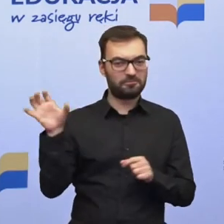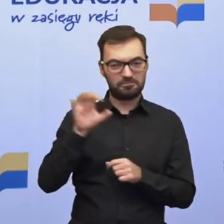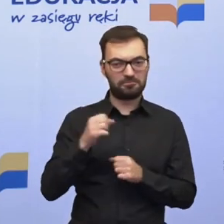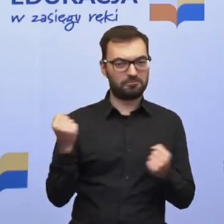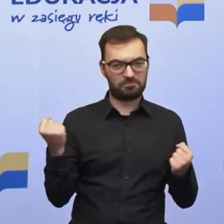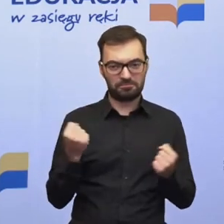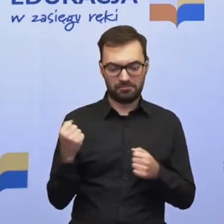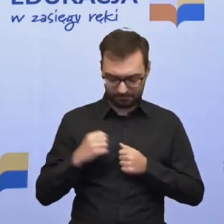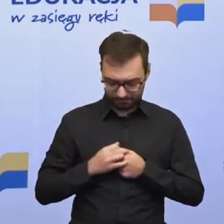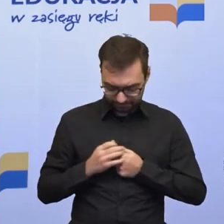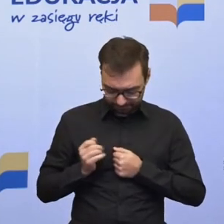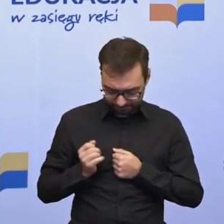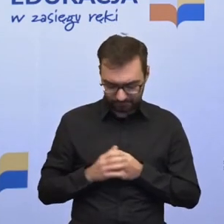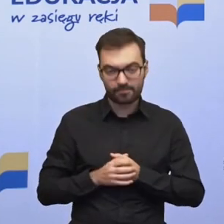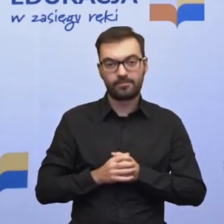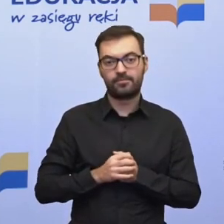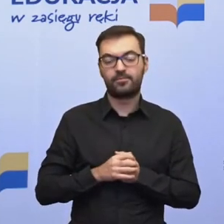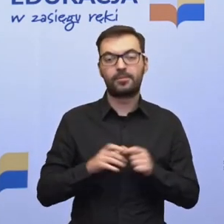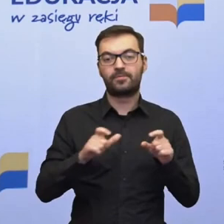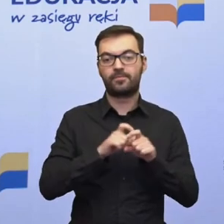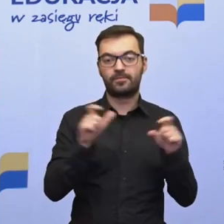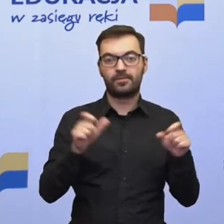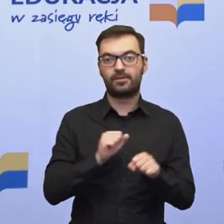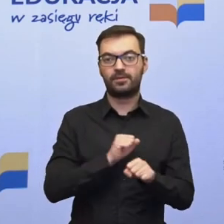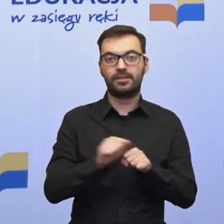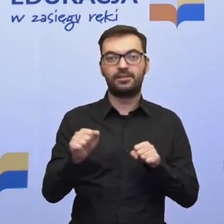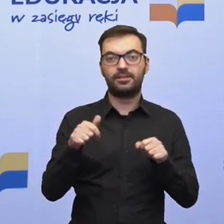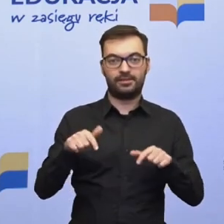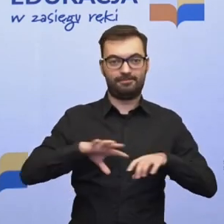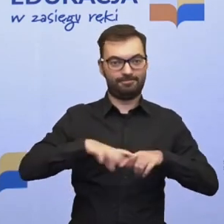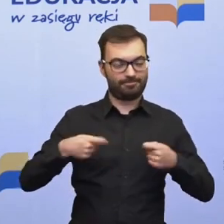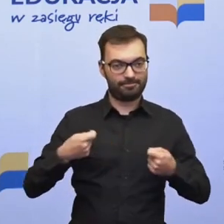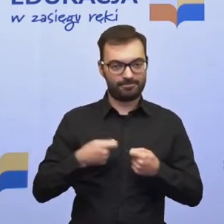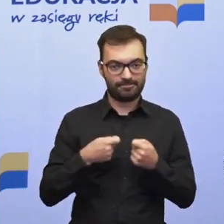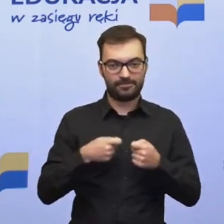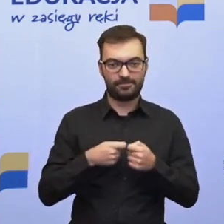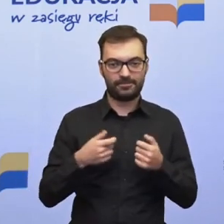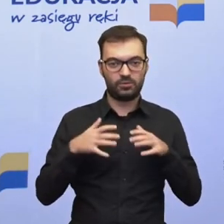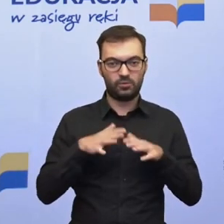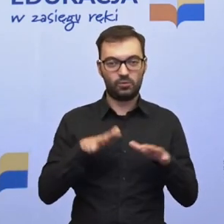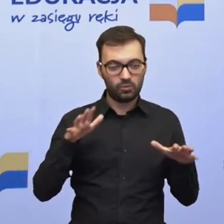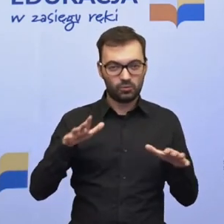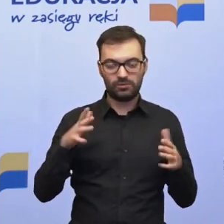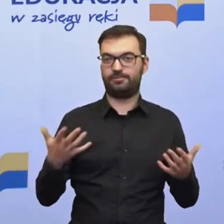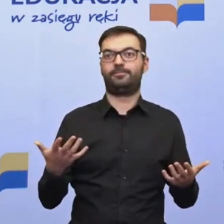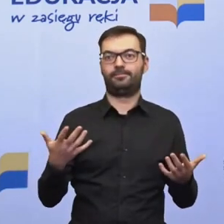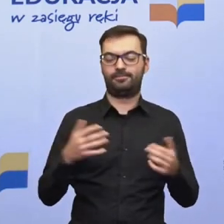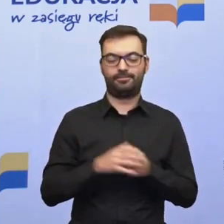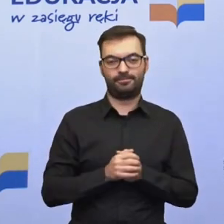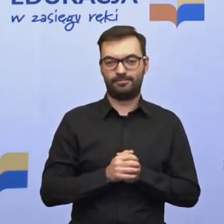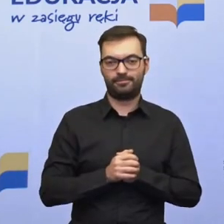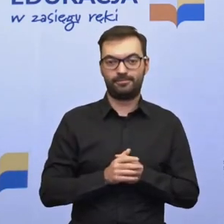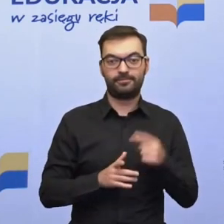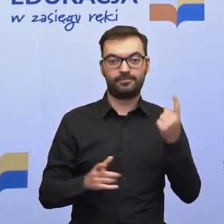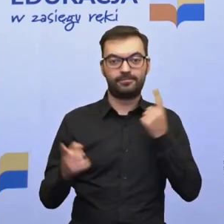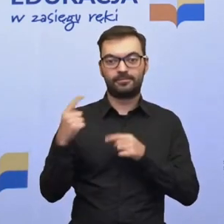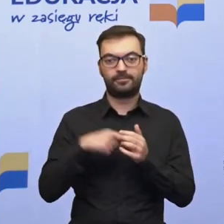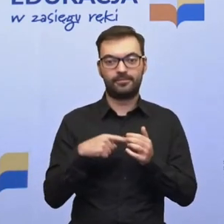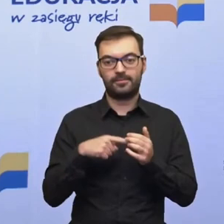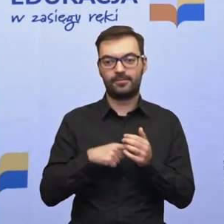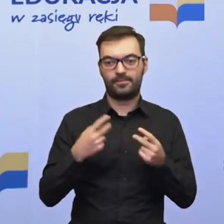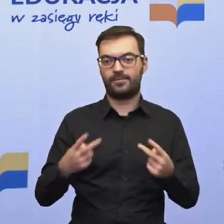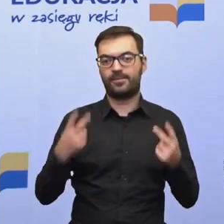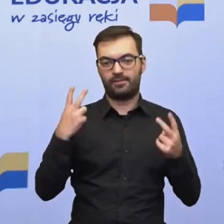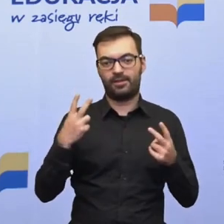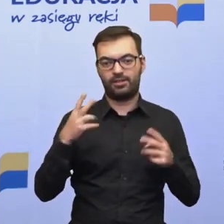jednak cały czas mamy i jesteśmy razem i jesteśmy tu tak licznie. No to myślę, że to była